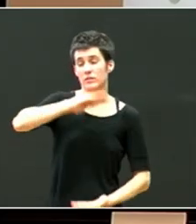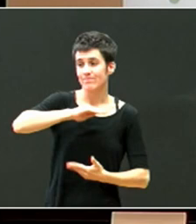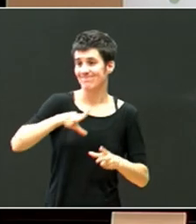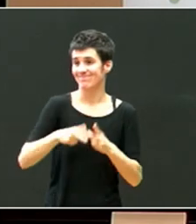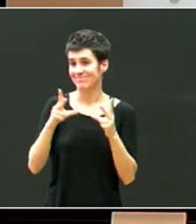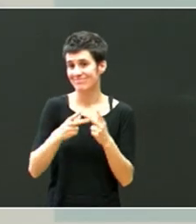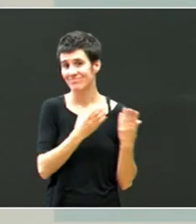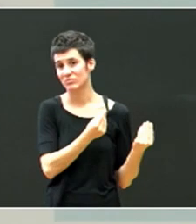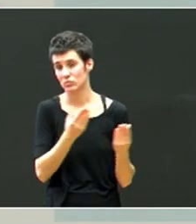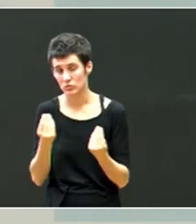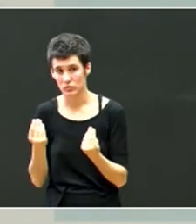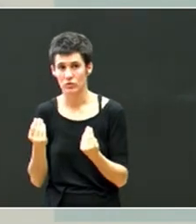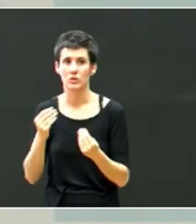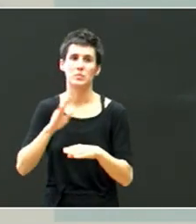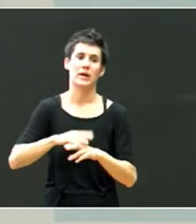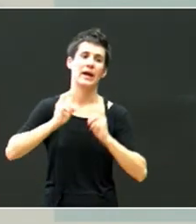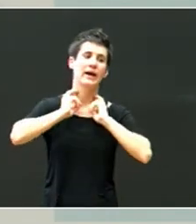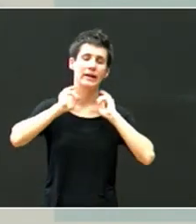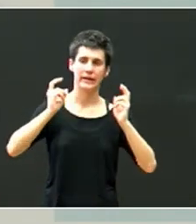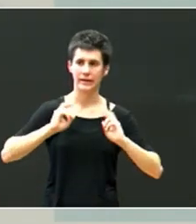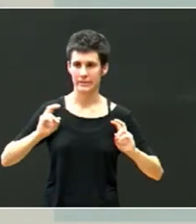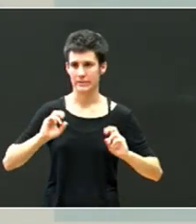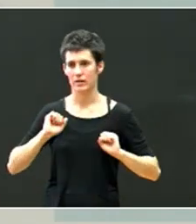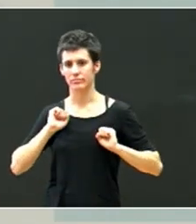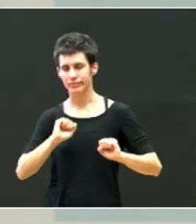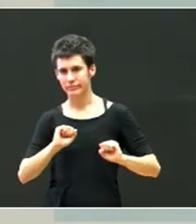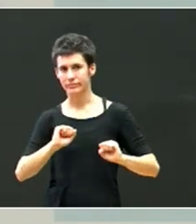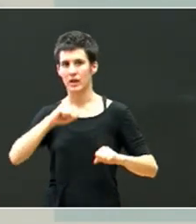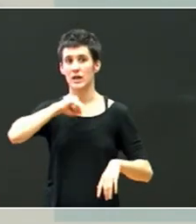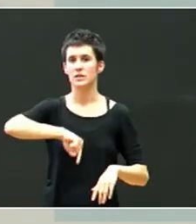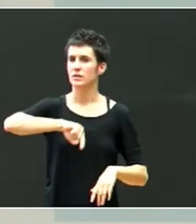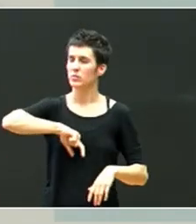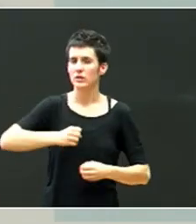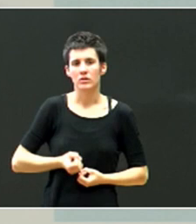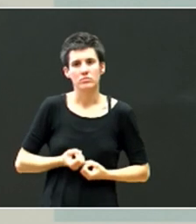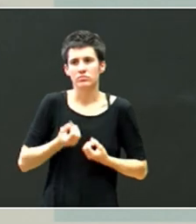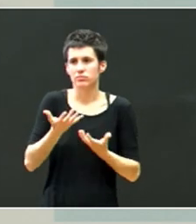estresari aurreitxeko, sentimentuak adierazteko,